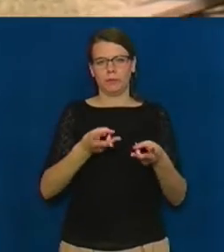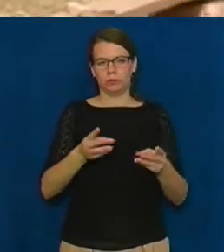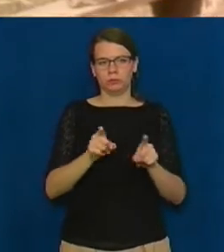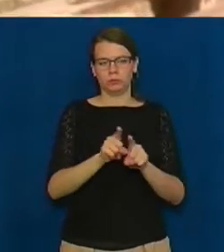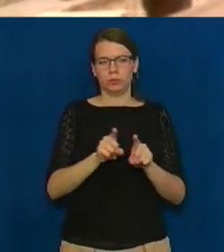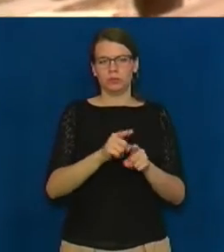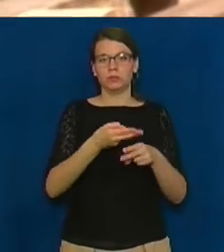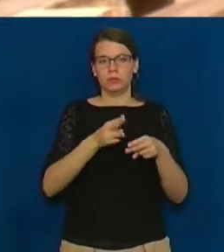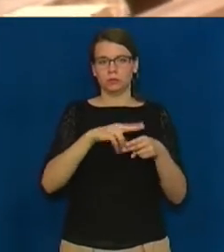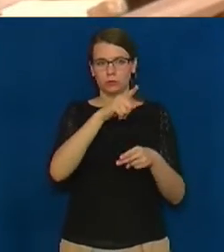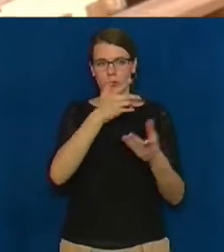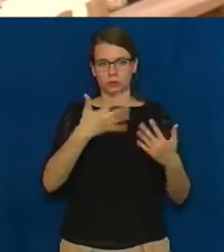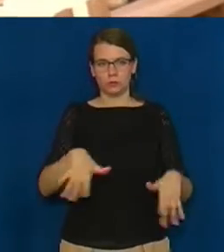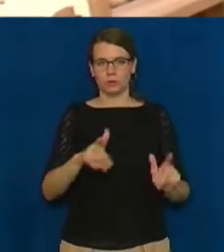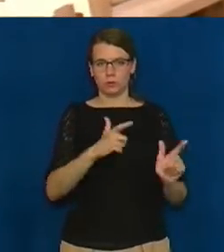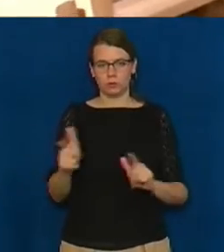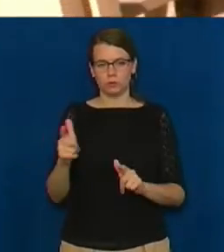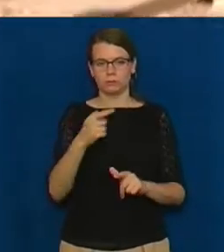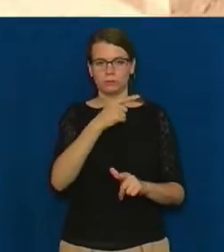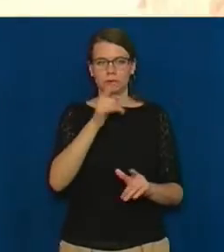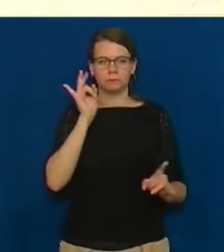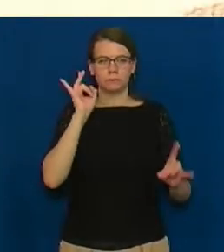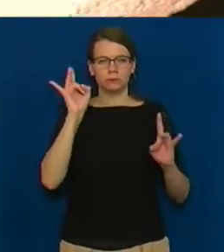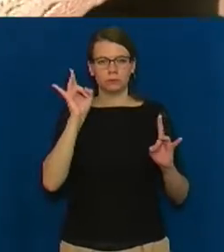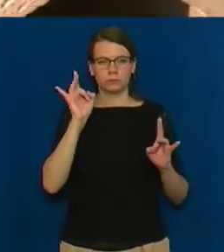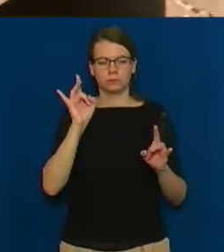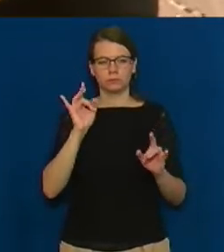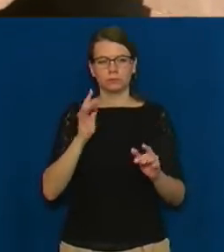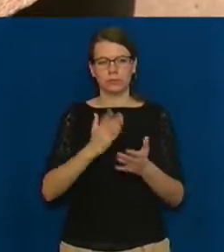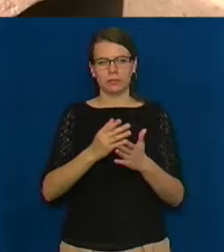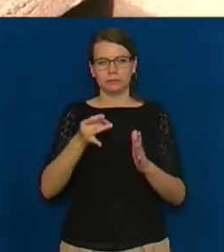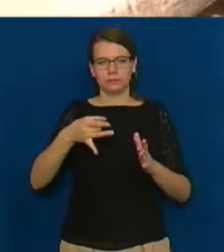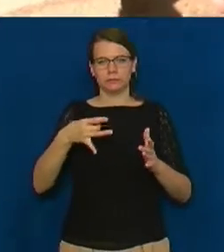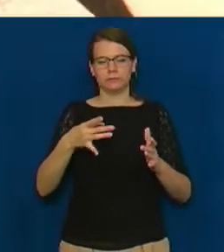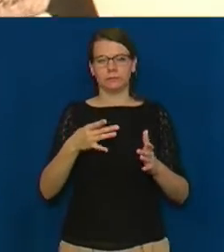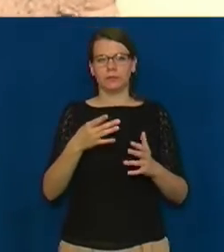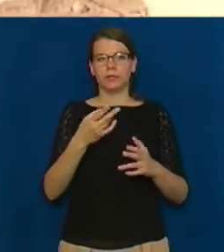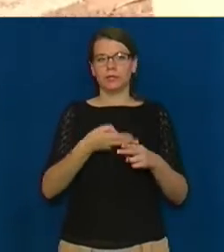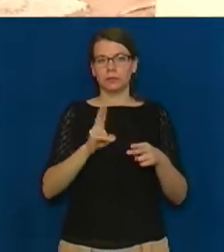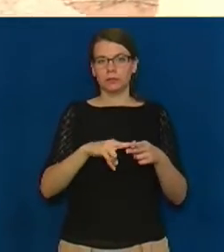обох він вже висок. Ось такий звук. Якщо випалена, вже звук зовсім інший.